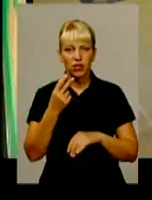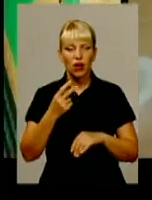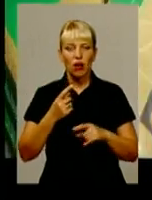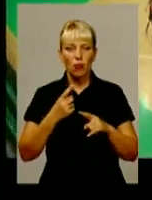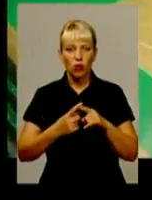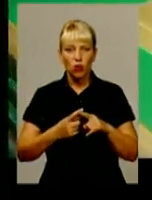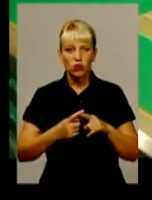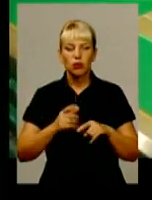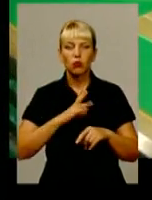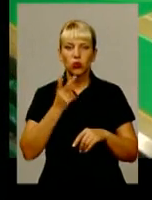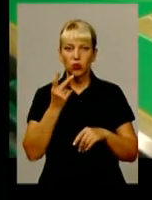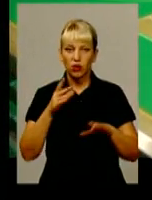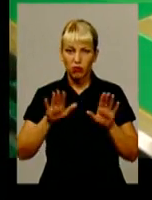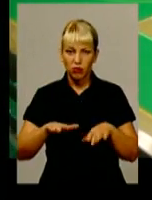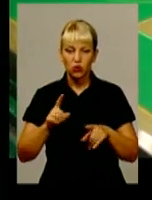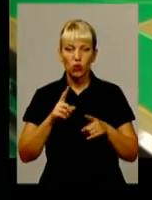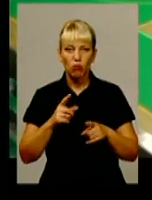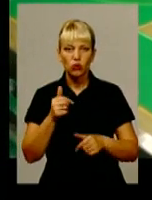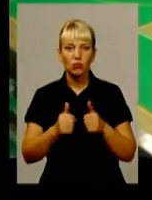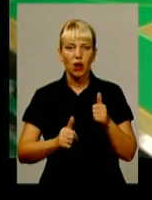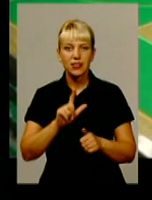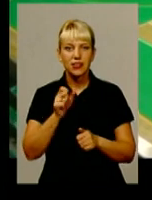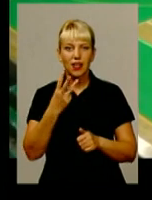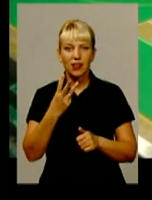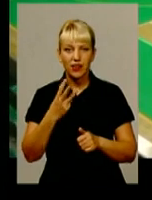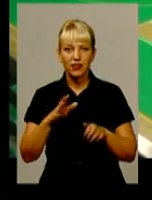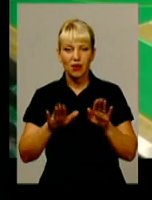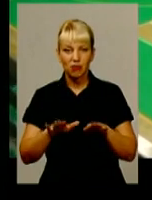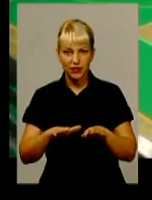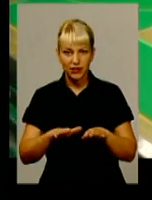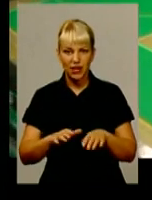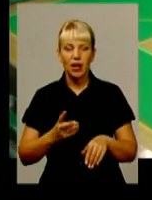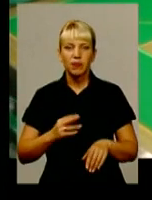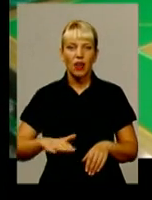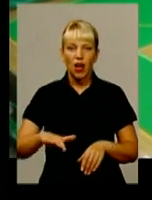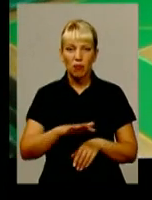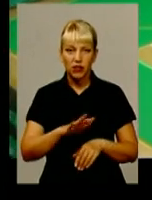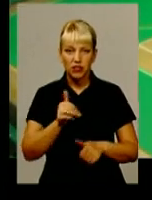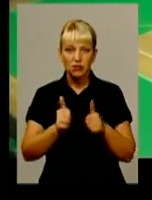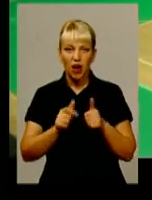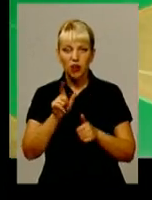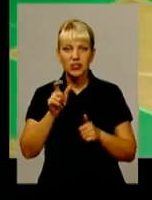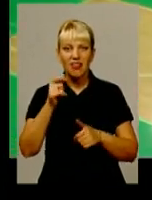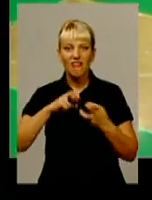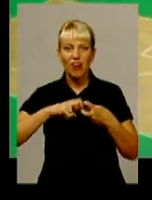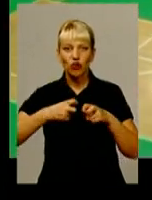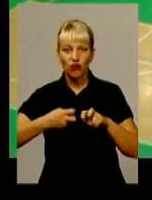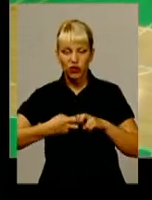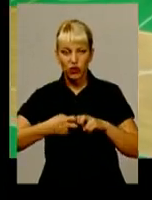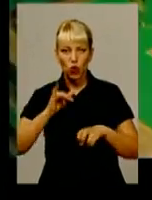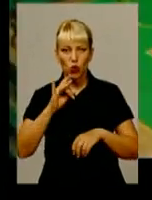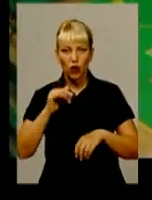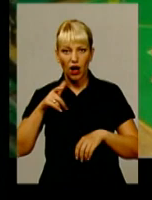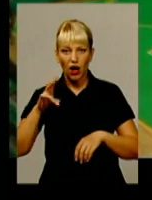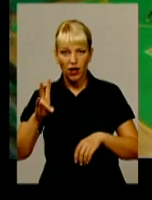третє місце. На майданчику хмельничани зіграли з Івано-Франківським ураганом. Відкрив лік голам суперник лідерів. Та перше влучання стало для